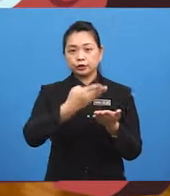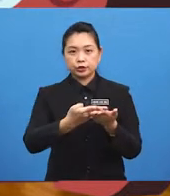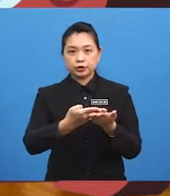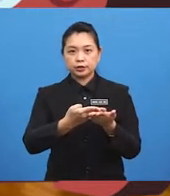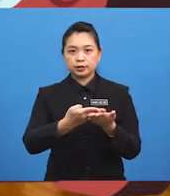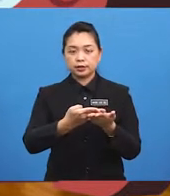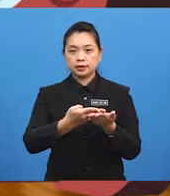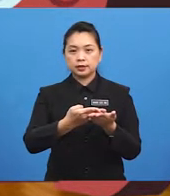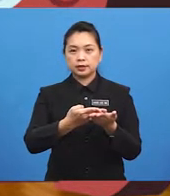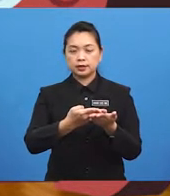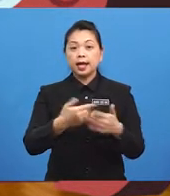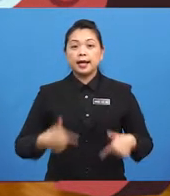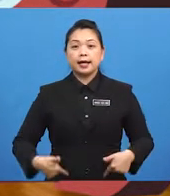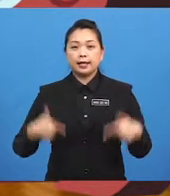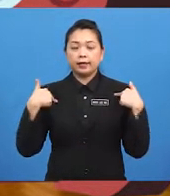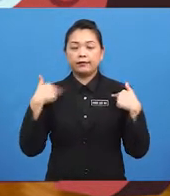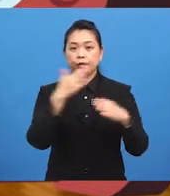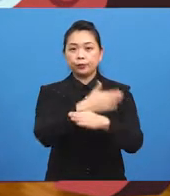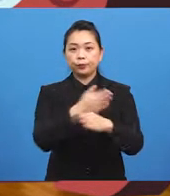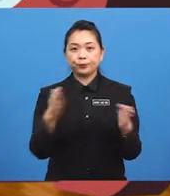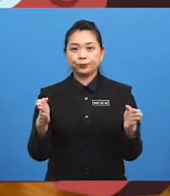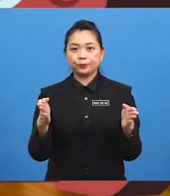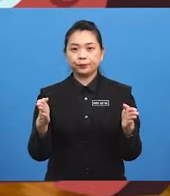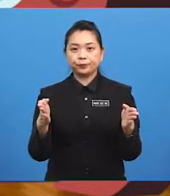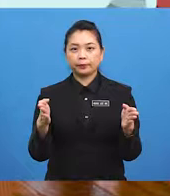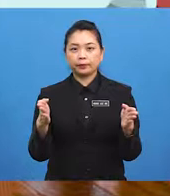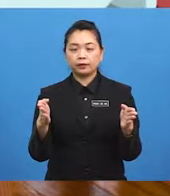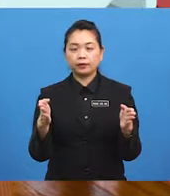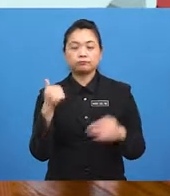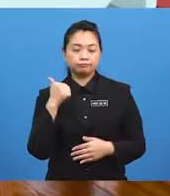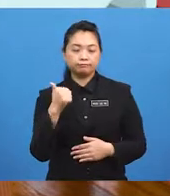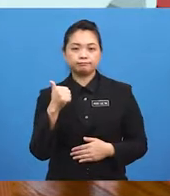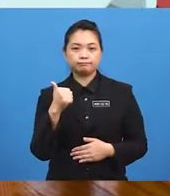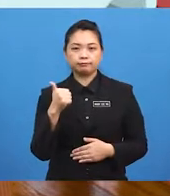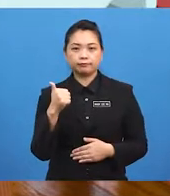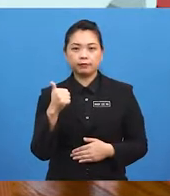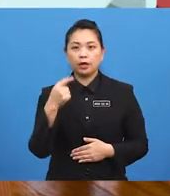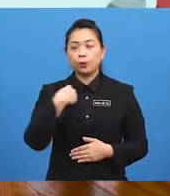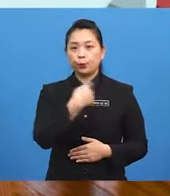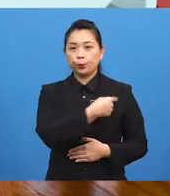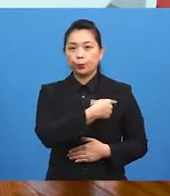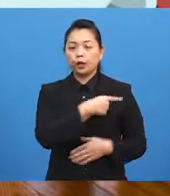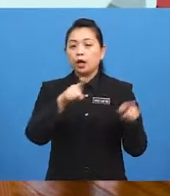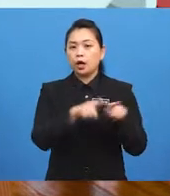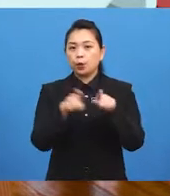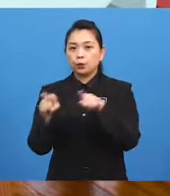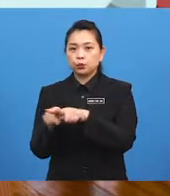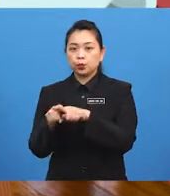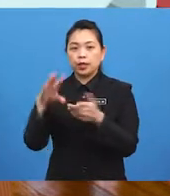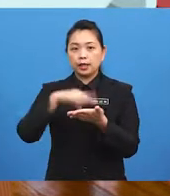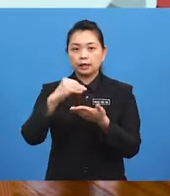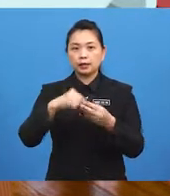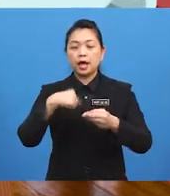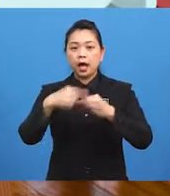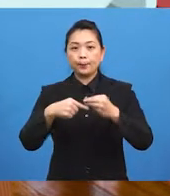living room Good We also learn